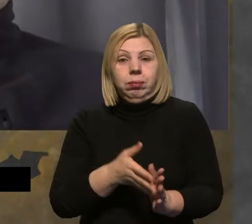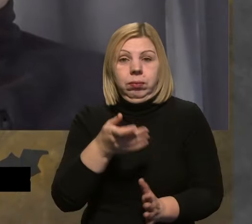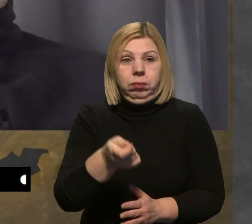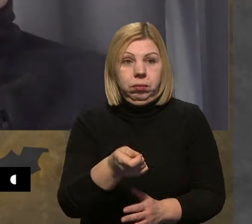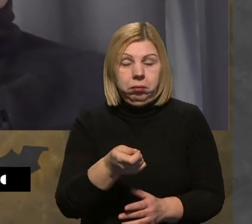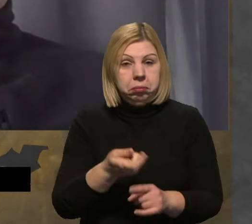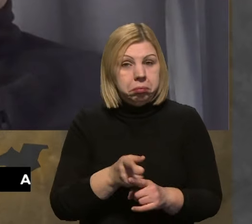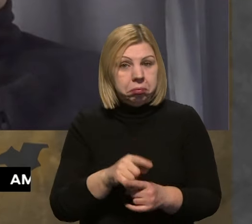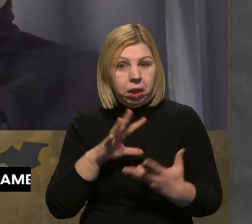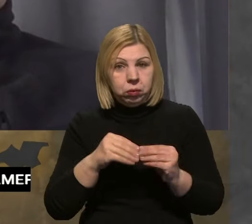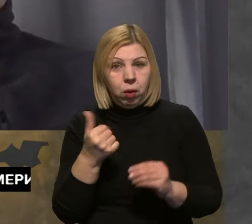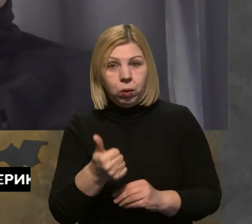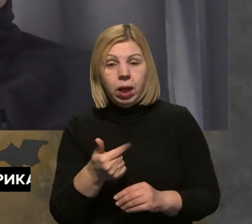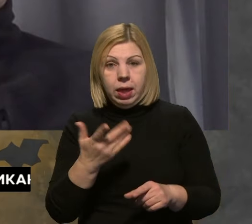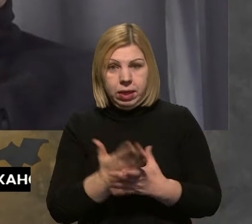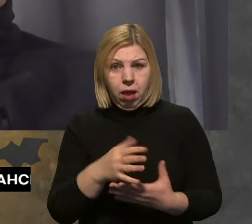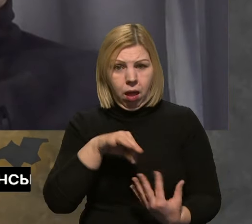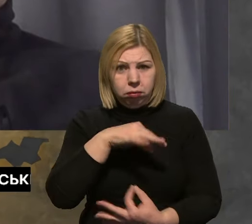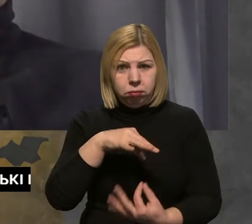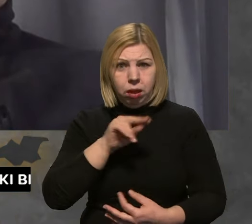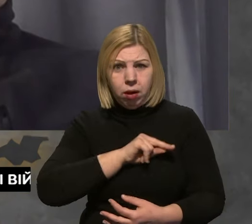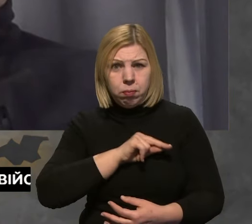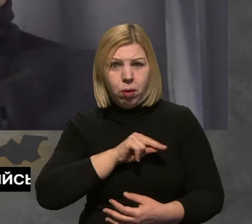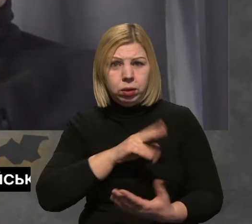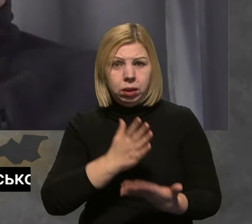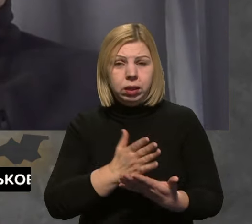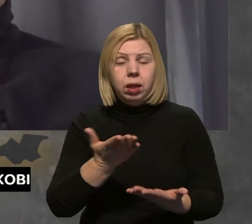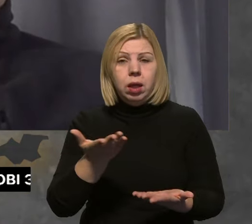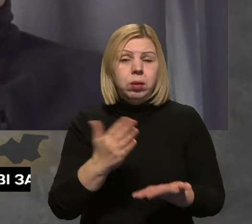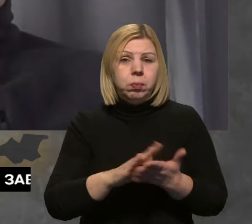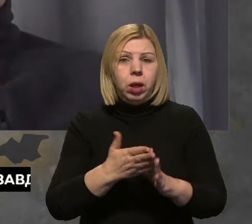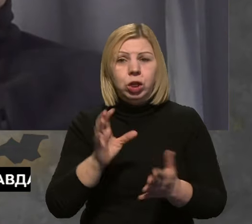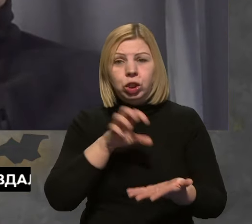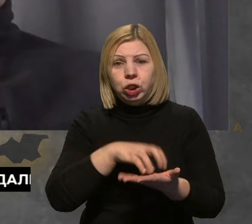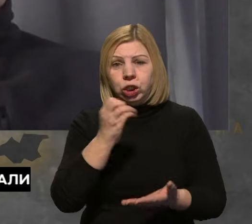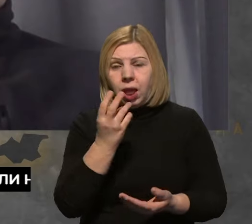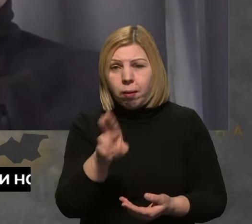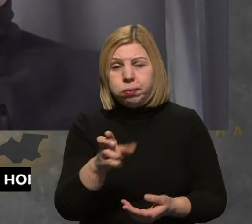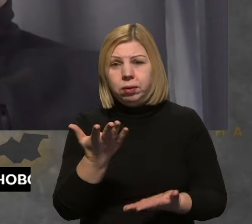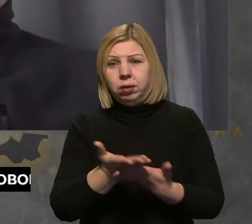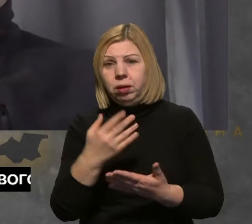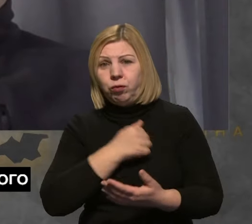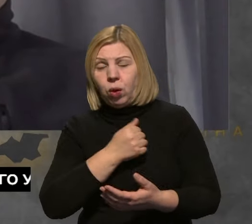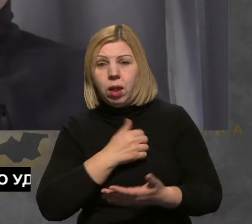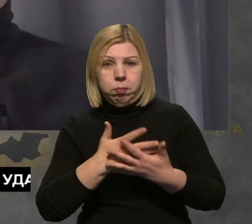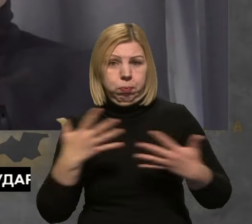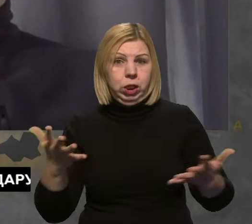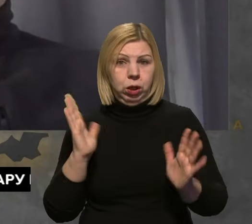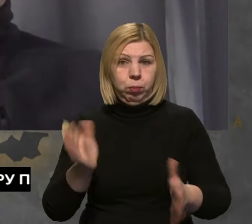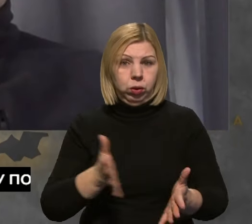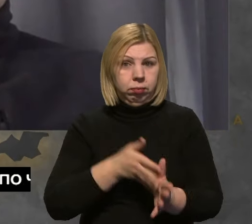дуже показово. Так, а там є вакансії абсолютно різного штибу, не тільки умовно, скажімо, там штабні, що, зрозуміло, буде більше, напевно,